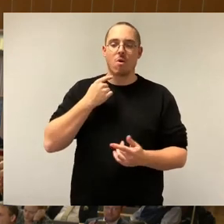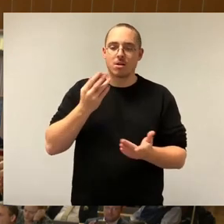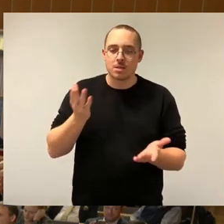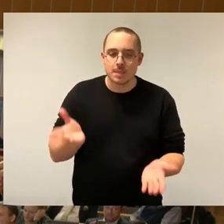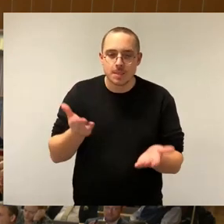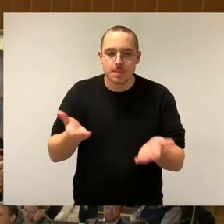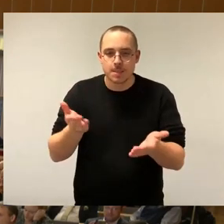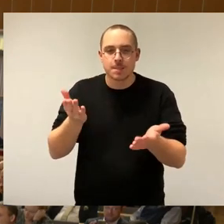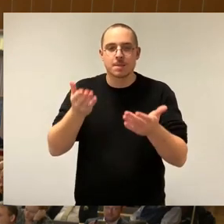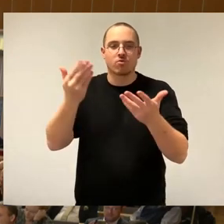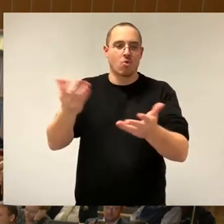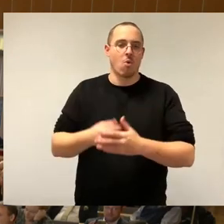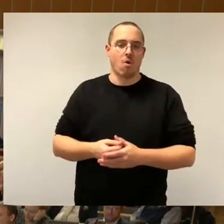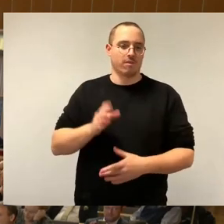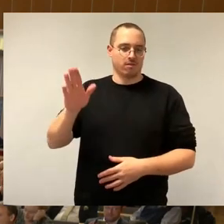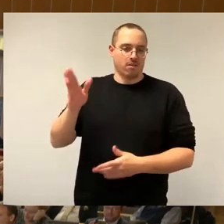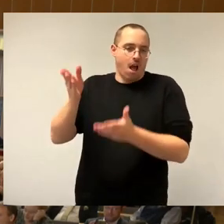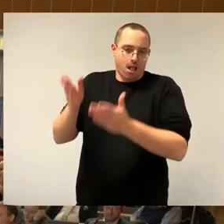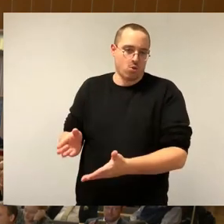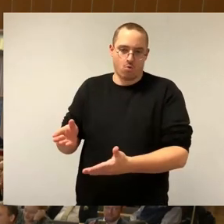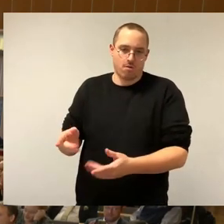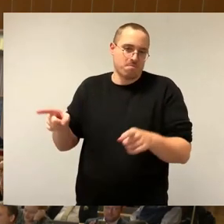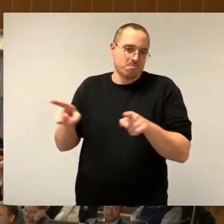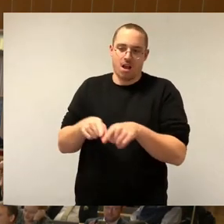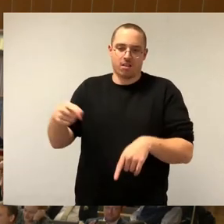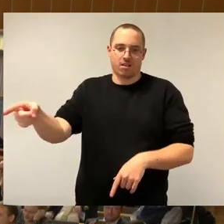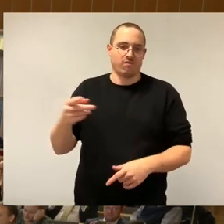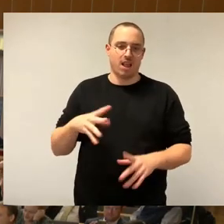asozialen Haltung, was den sozialen Wohnungsbau insgesamt angeht.